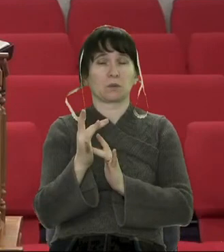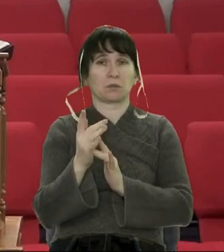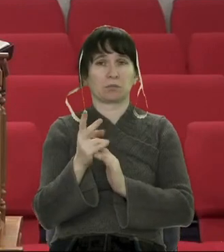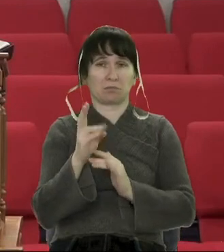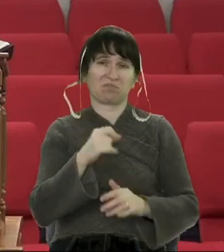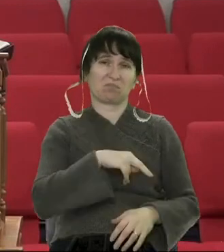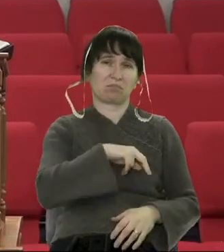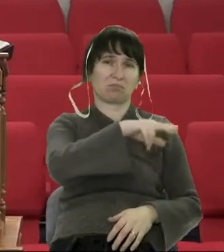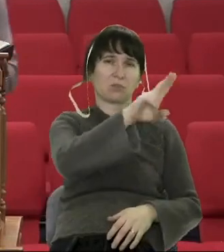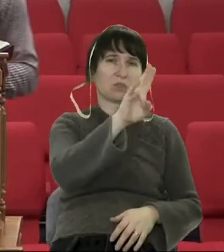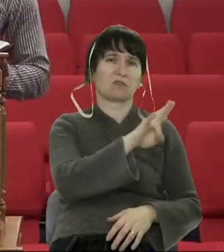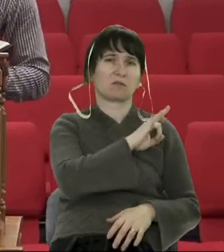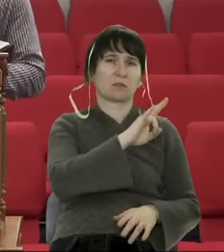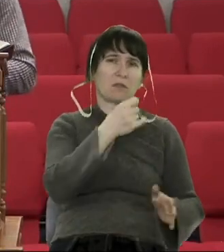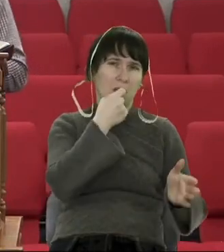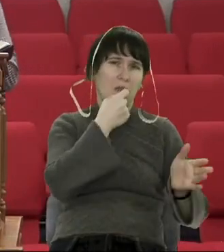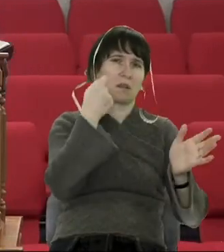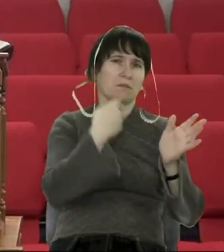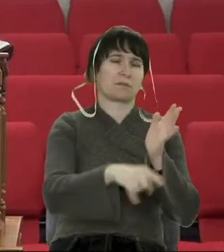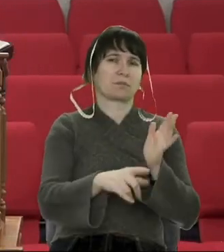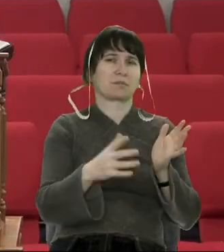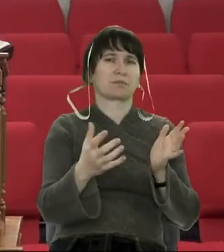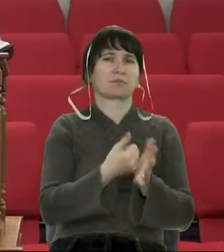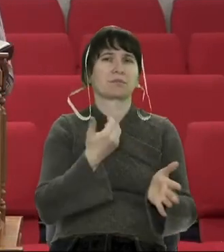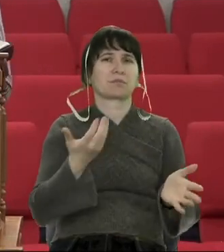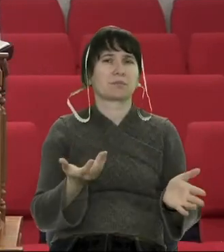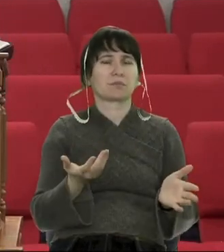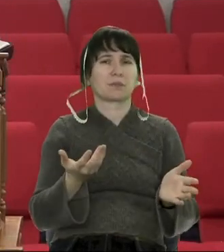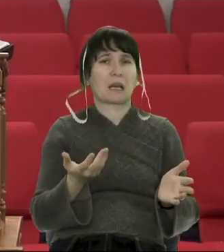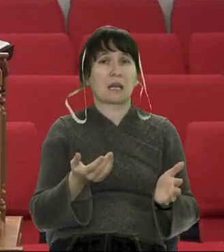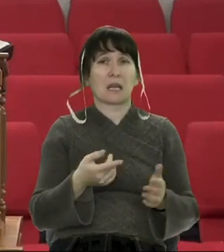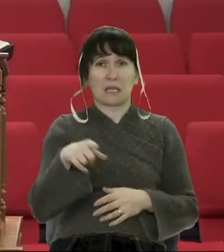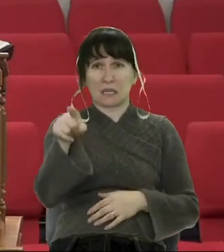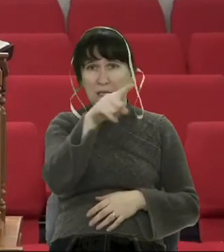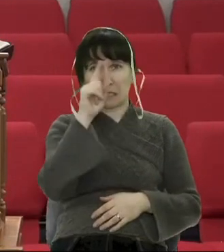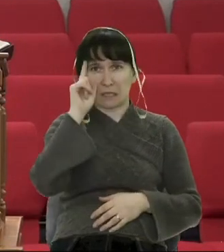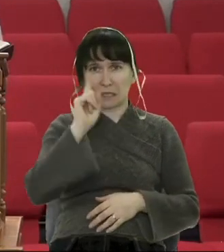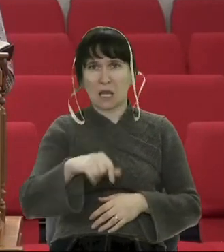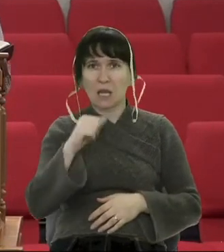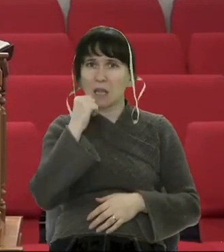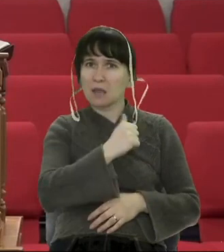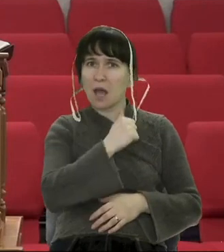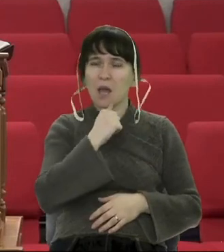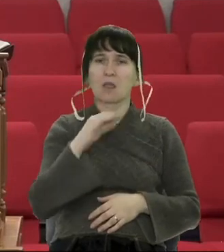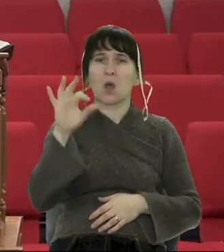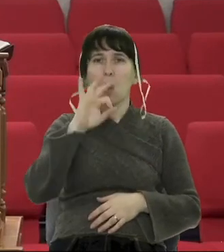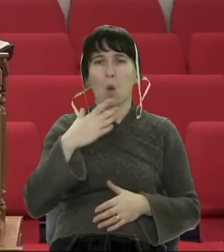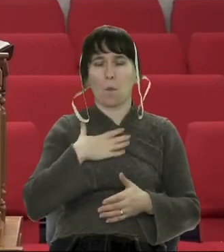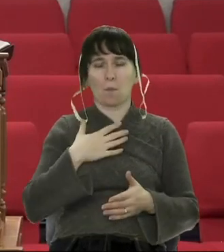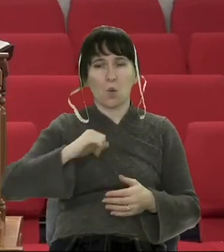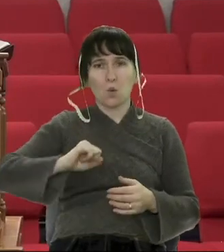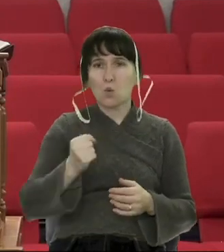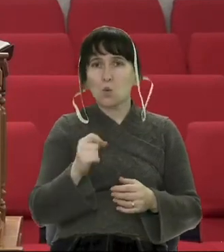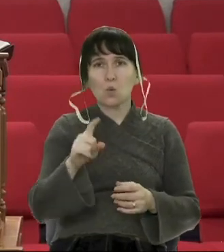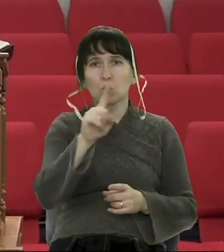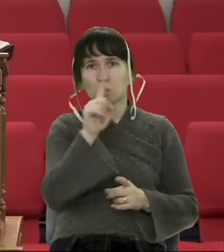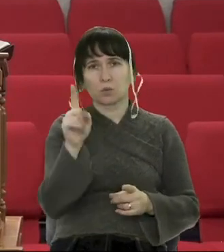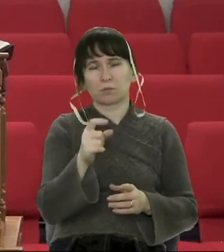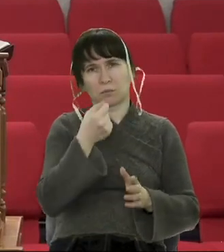зі своїми апостолами. Іуда знав. І якщо проводити ці дві паралелі між Пітром і Іудою,